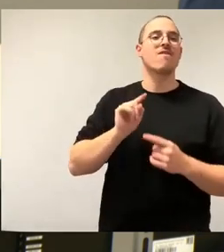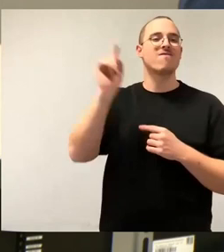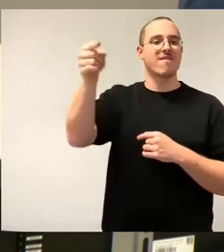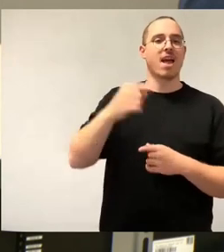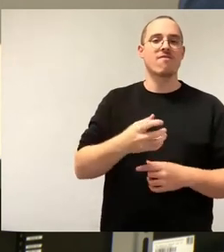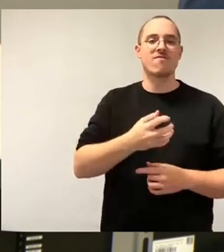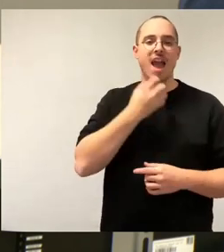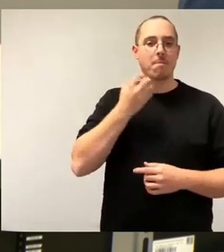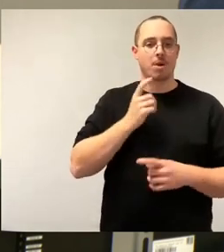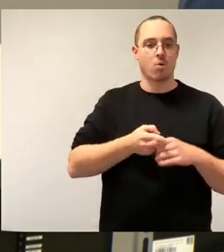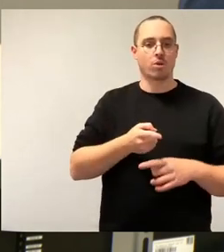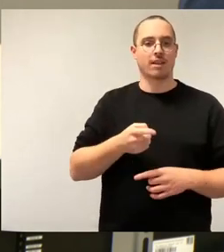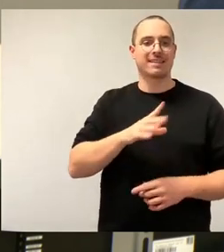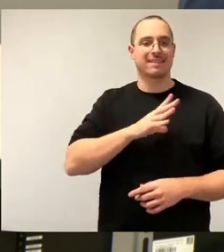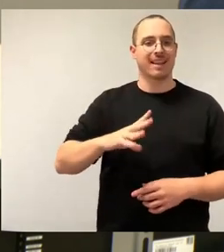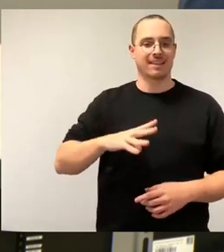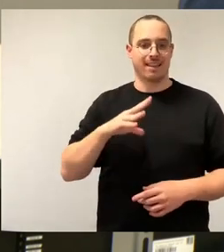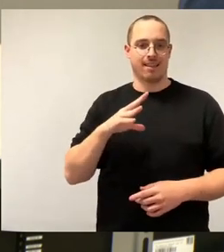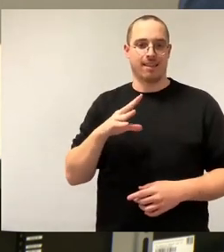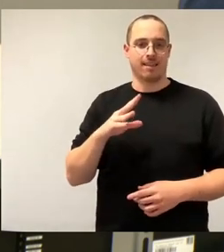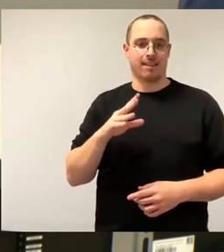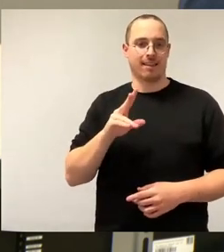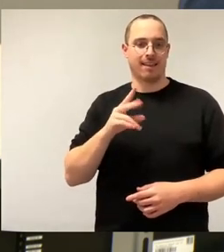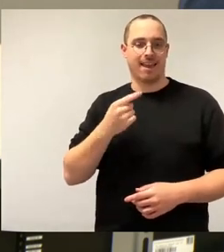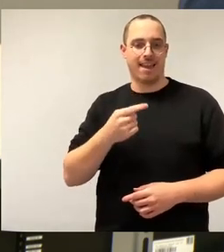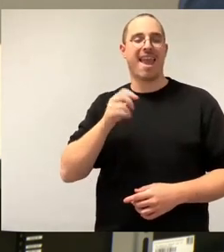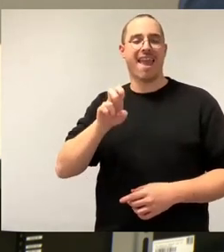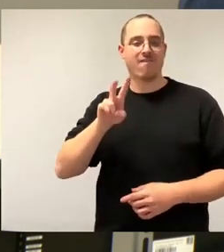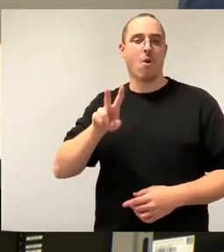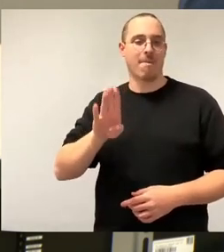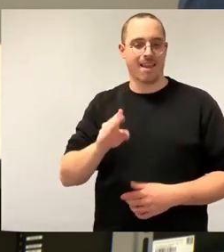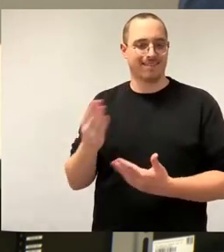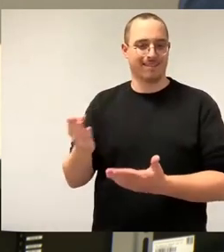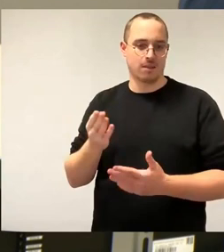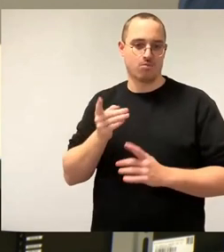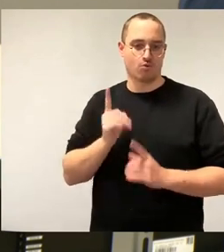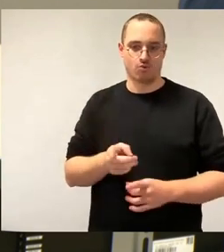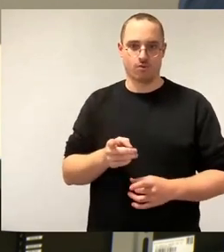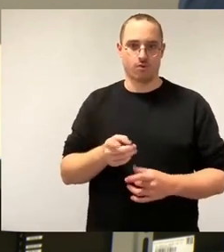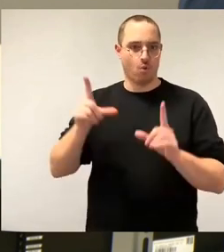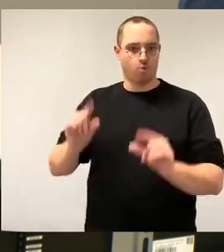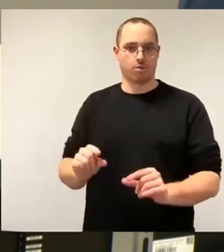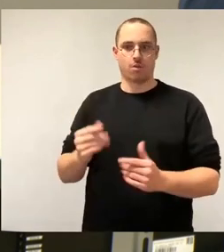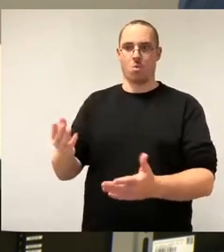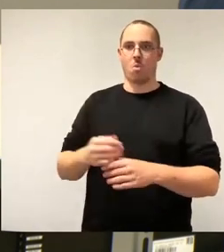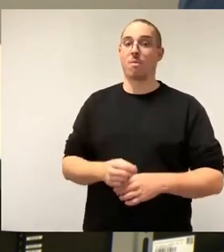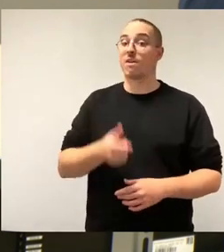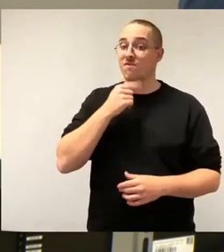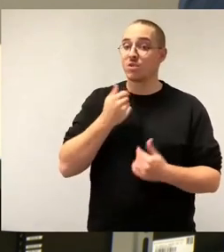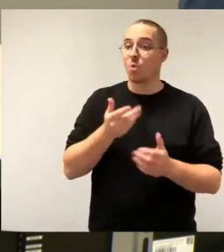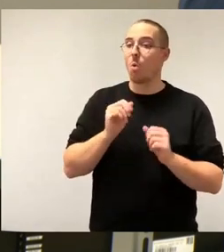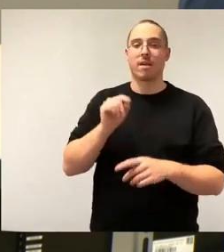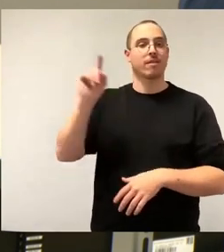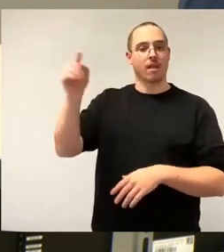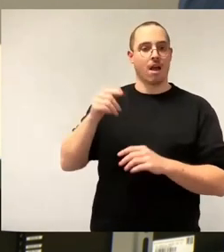Das muss man, wenn man das will, in den entsprechenden Gremien machen und dort diskutieren. Und dann ergibt sich aus diesen Diskussionen